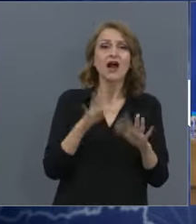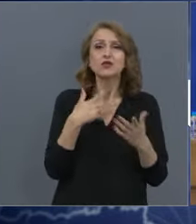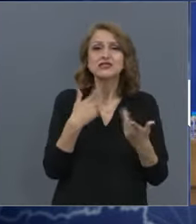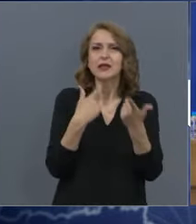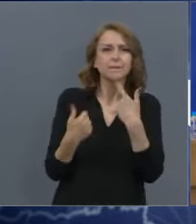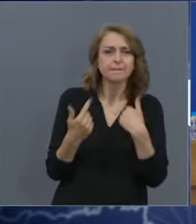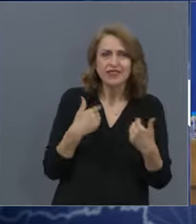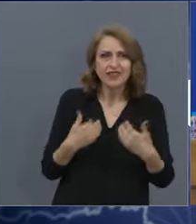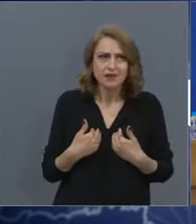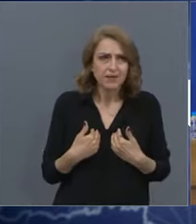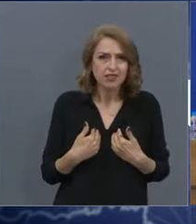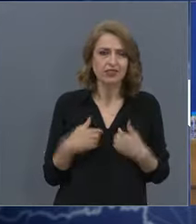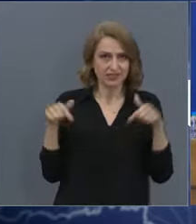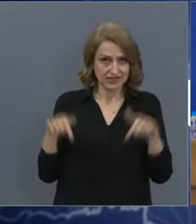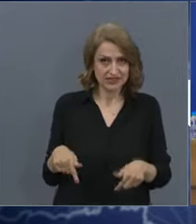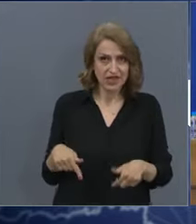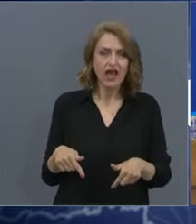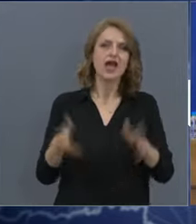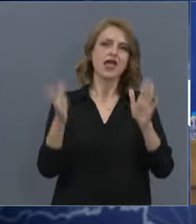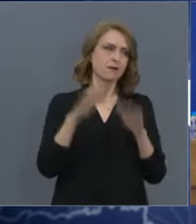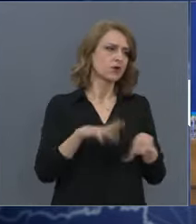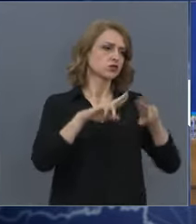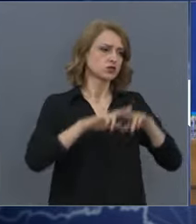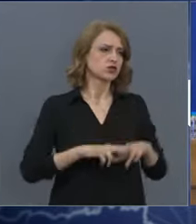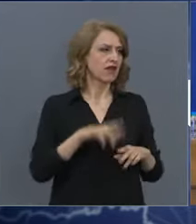мен ме питайте и ще ги остава колегите да си проведат брифинг.